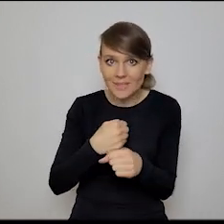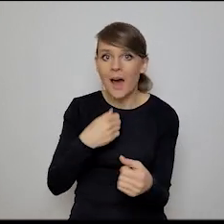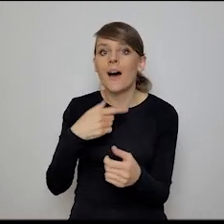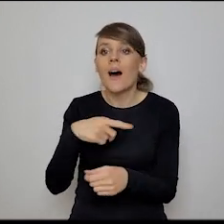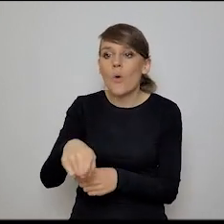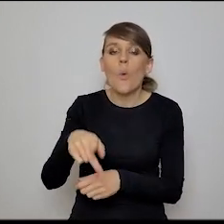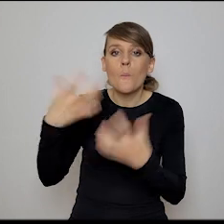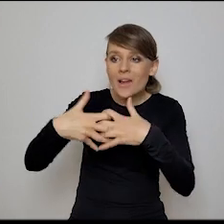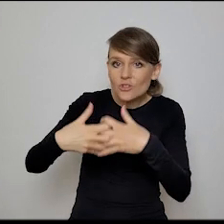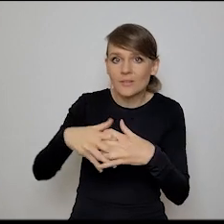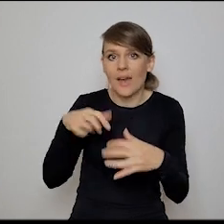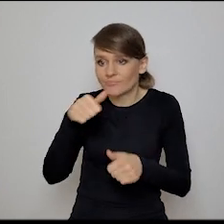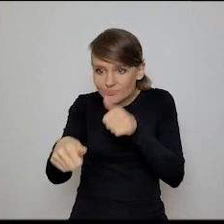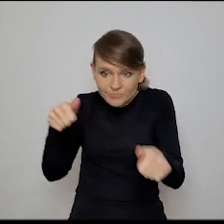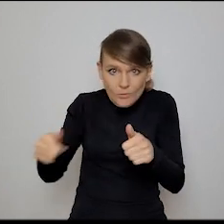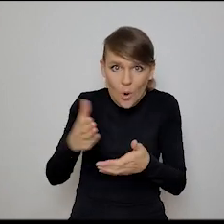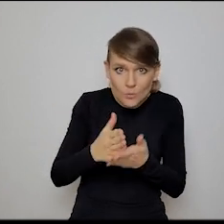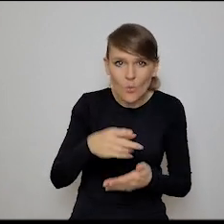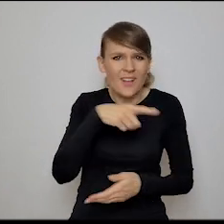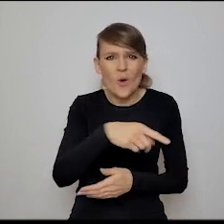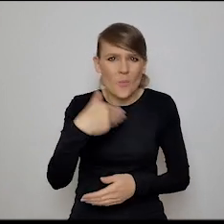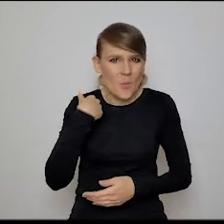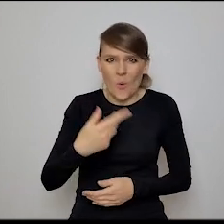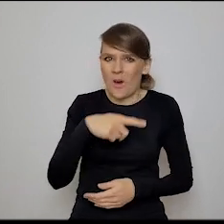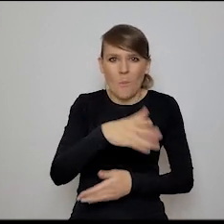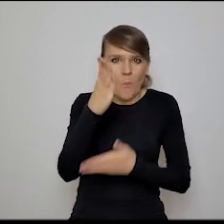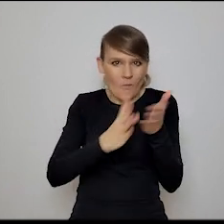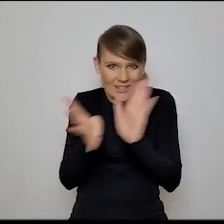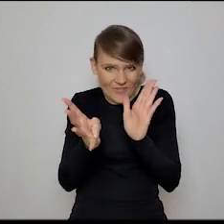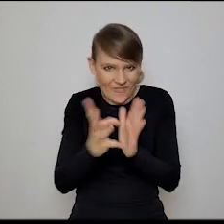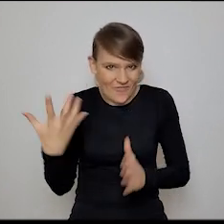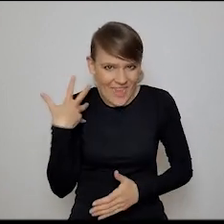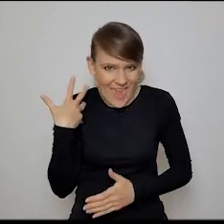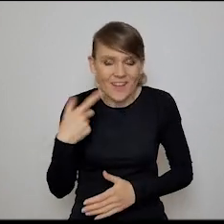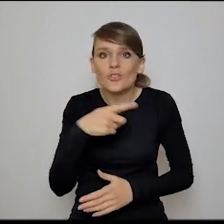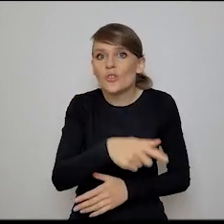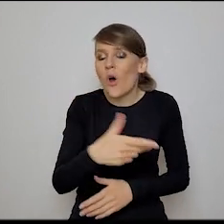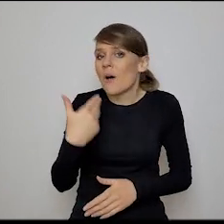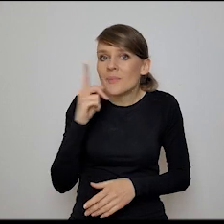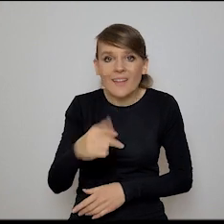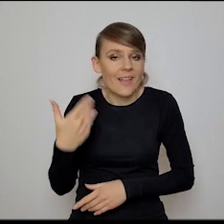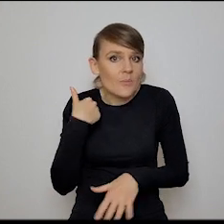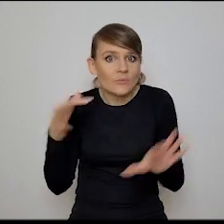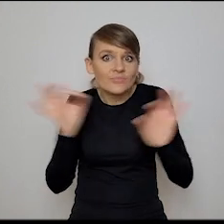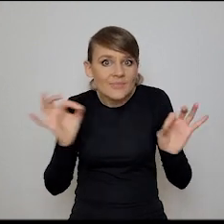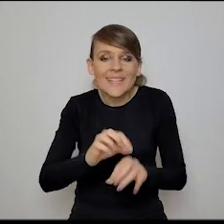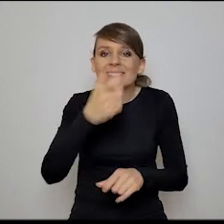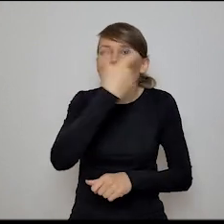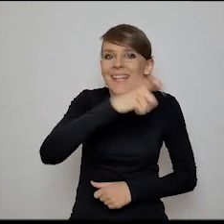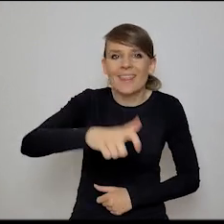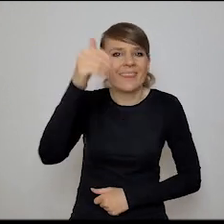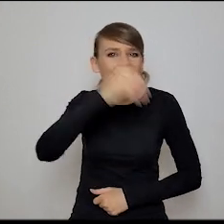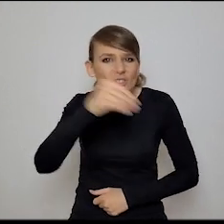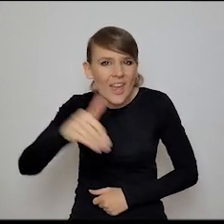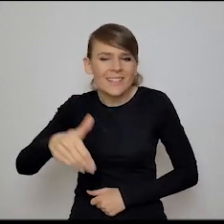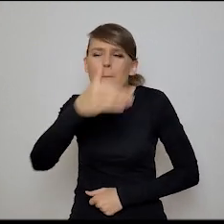zaledwie, zobaczcie, pięć, sześć pokoleń temu, w połowie XIX wieku. I oczywiście to był dramat i setki, tysięcy,